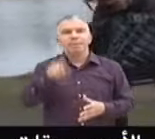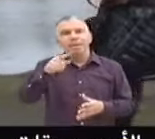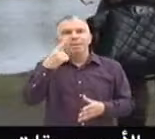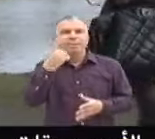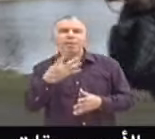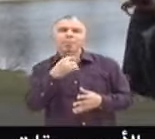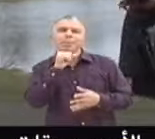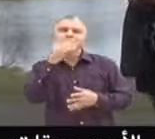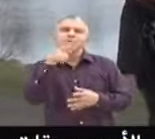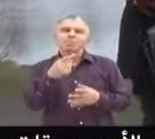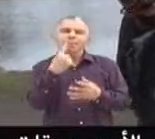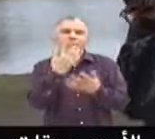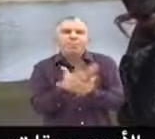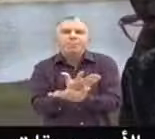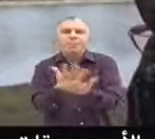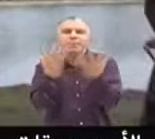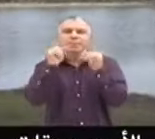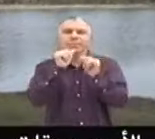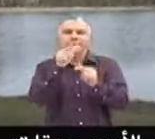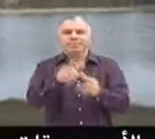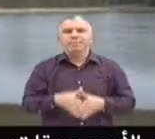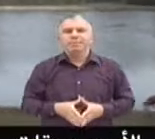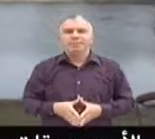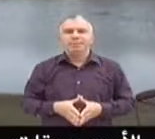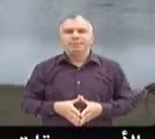Et alors, à l'été, il y a plein de trèfle à quatre feuilles, ici.